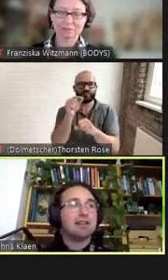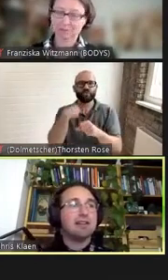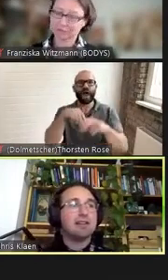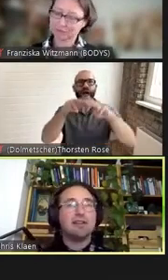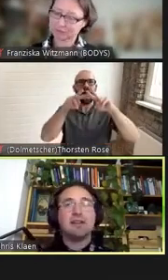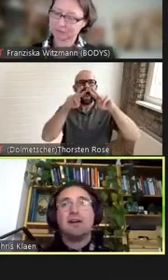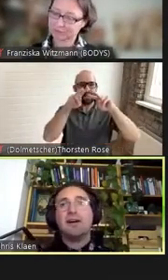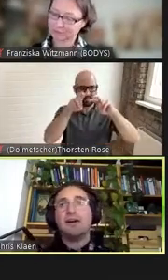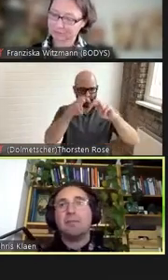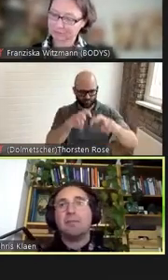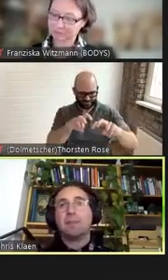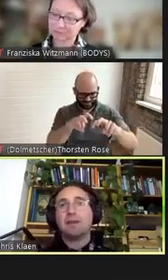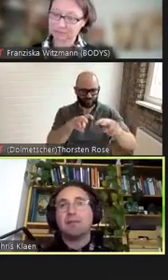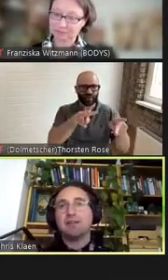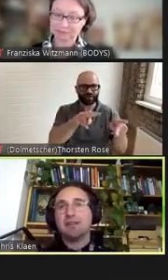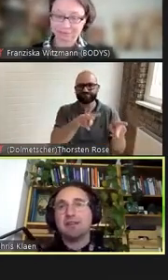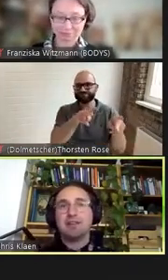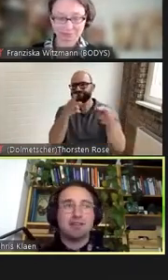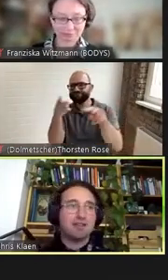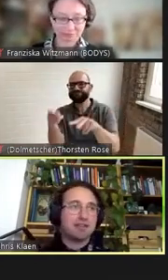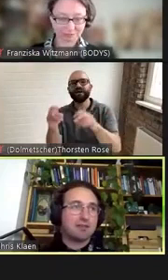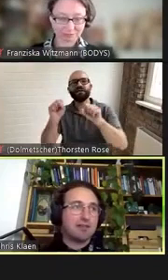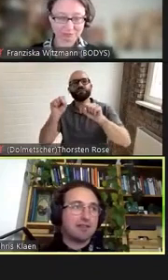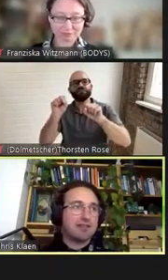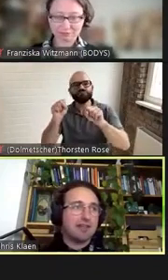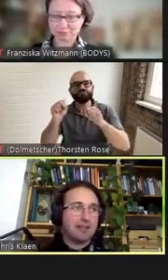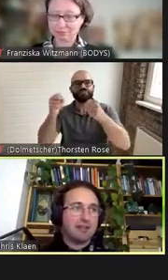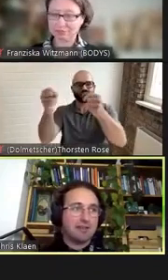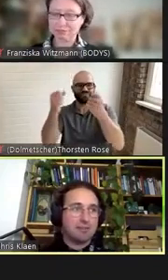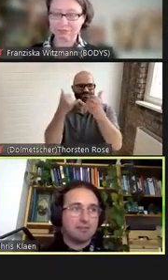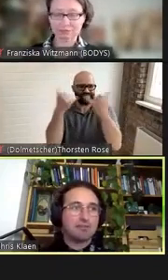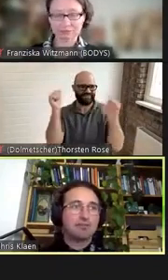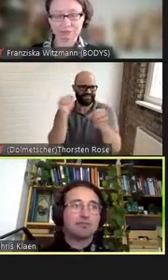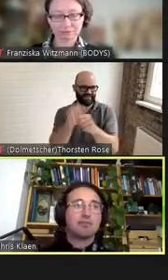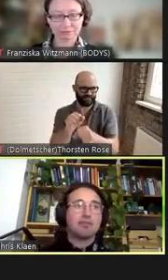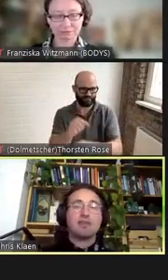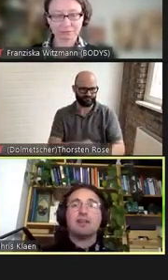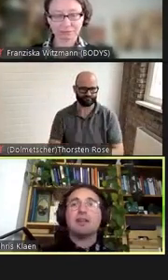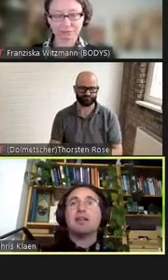ein Agieren im Sinne der Intersektionalität